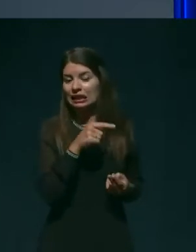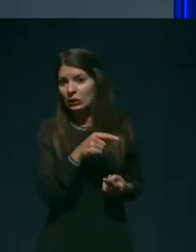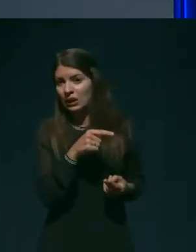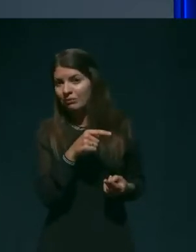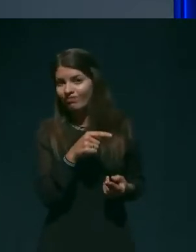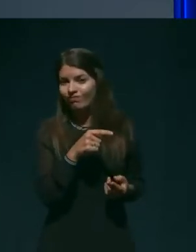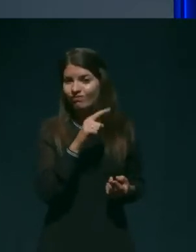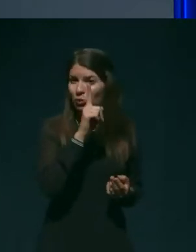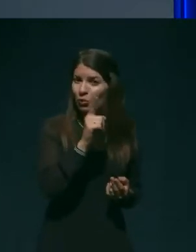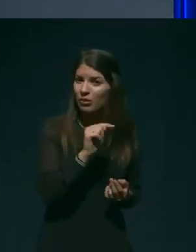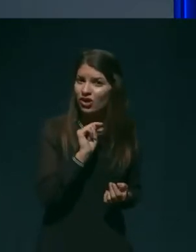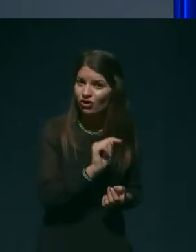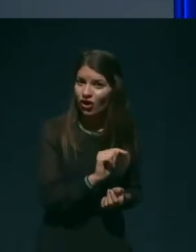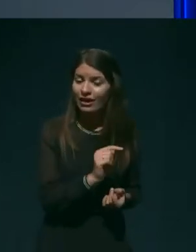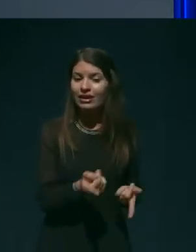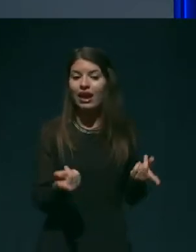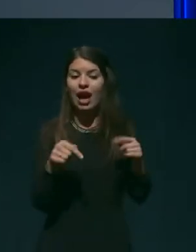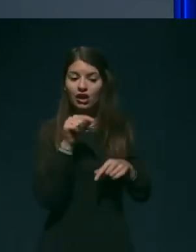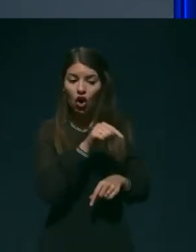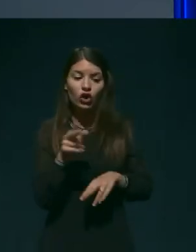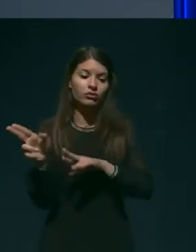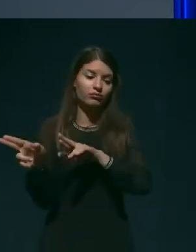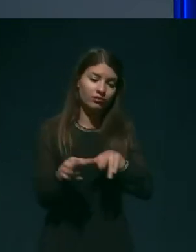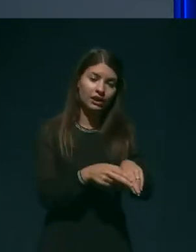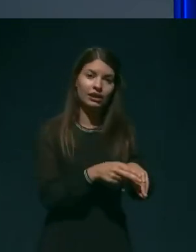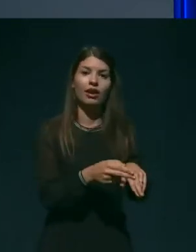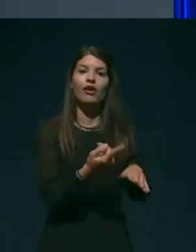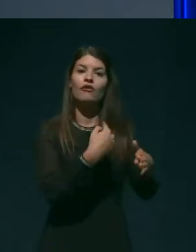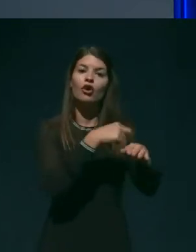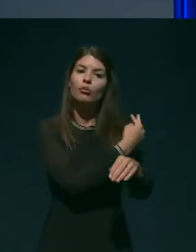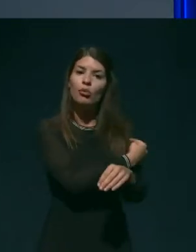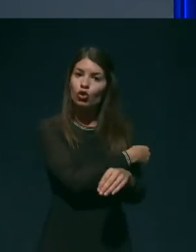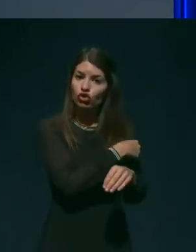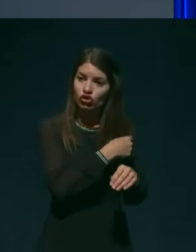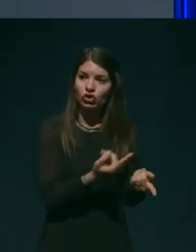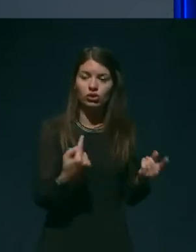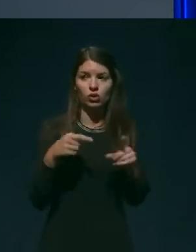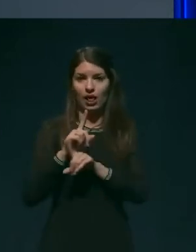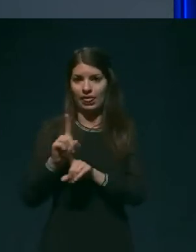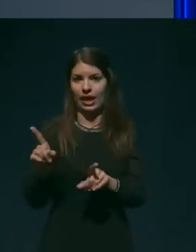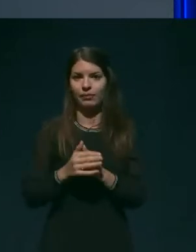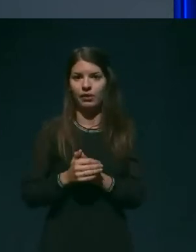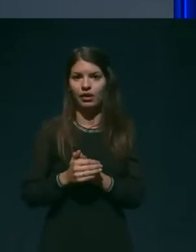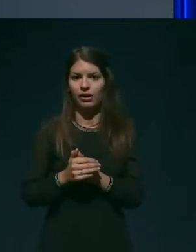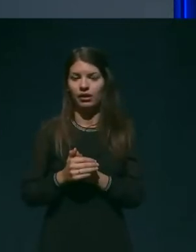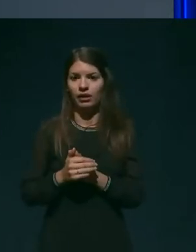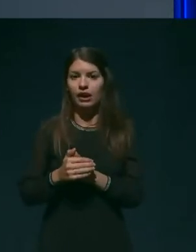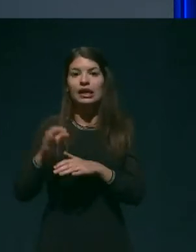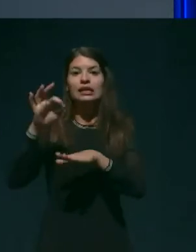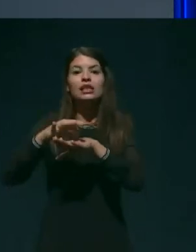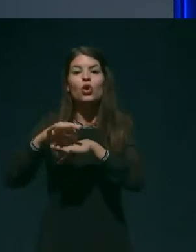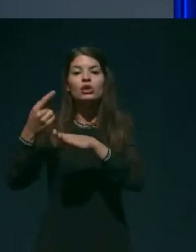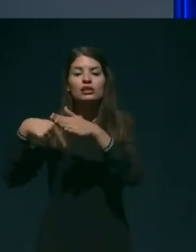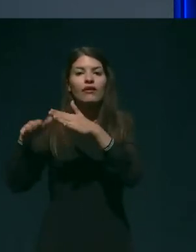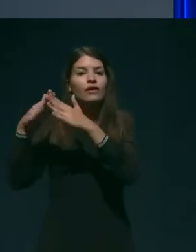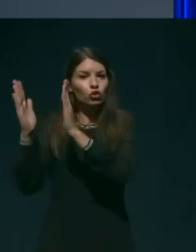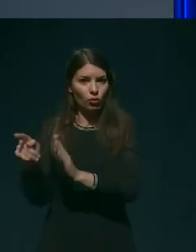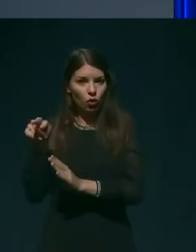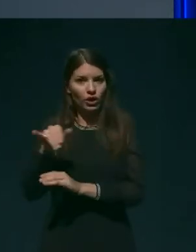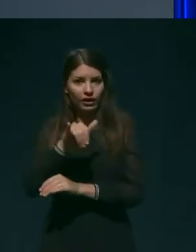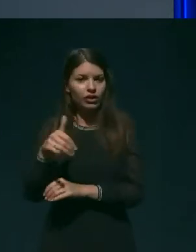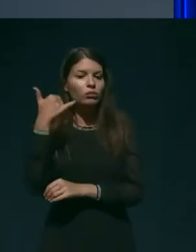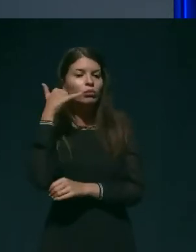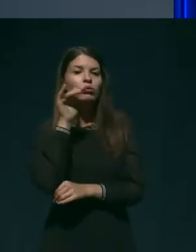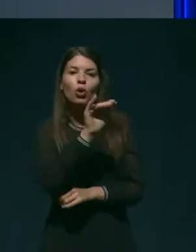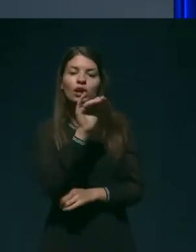tega oskrbovanca napotit v bolnišnico ali ne. Domska zdravnica je pravzaprav kontaktirala svojce in potem